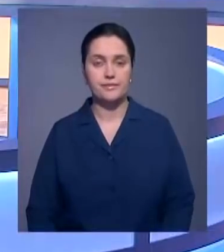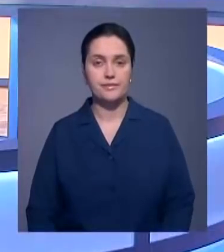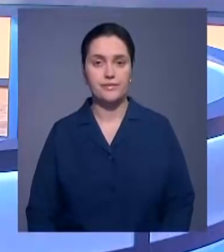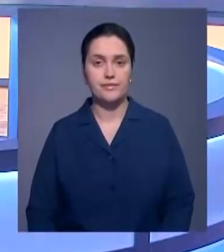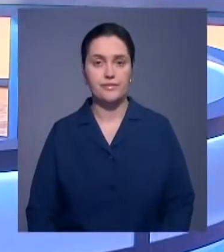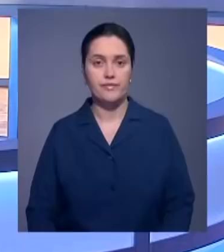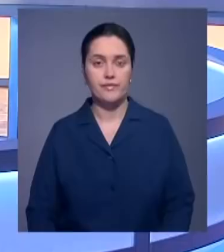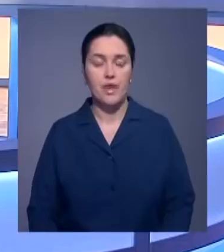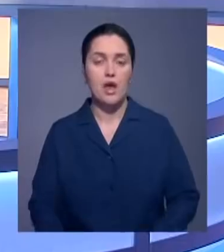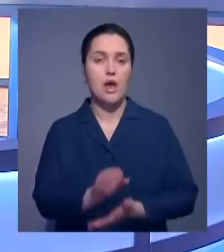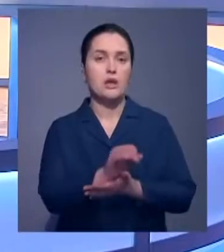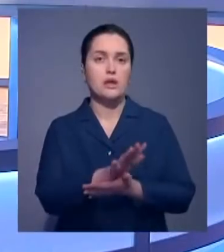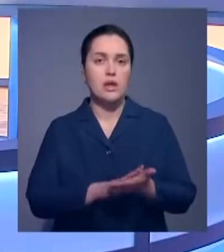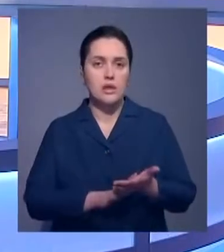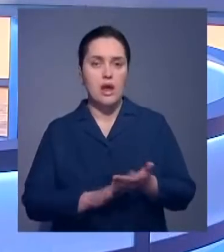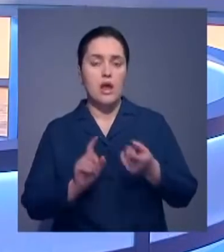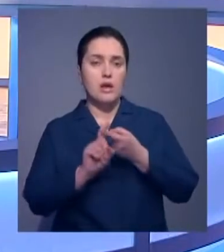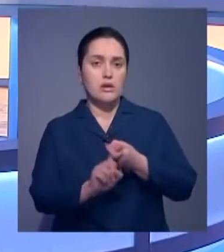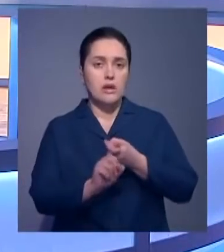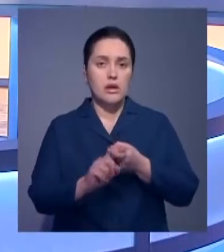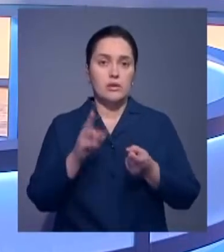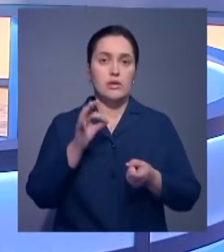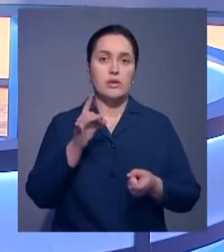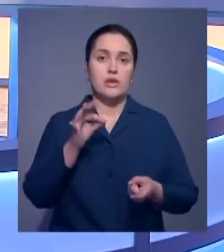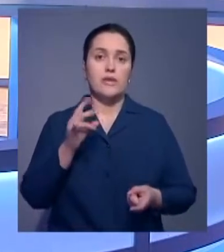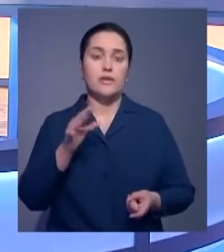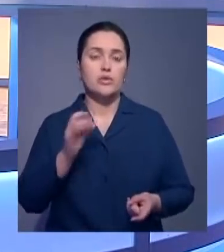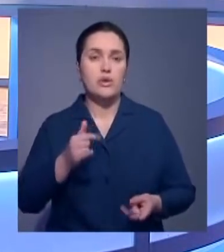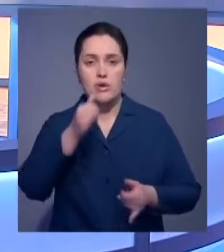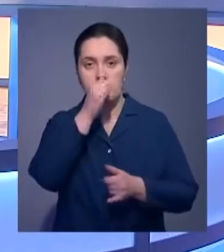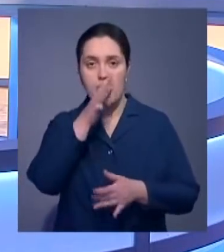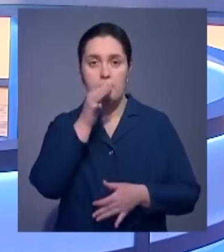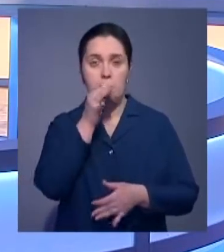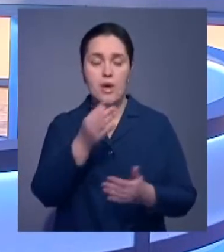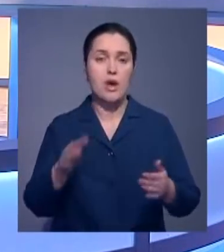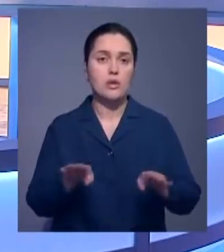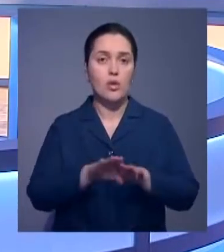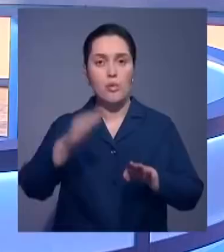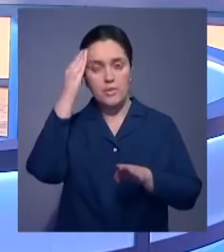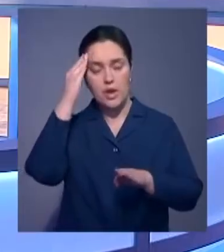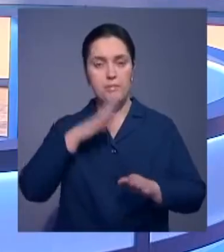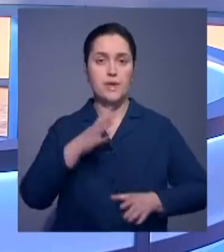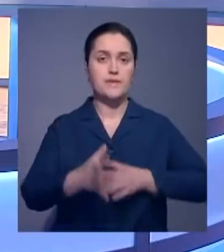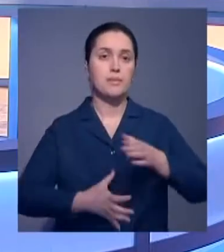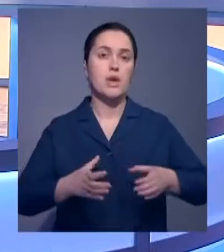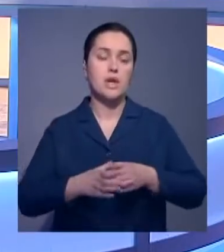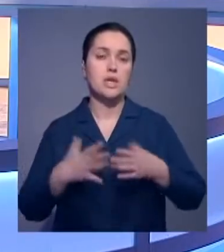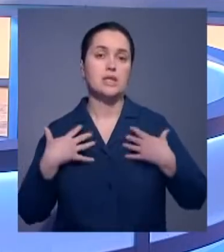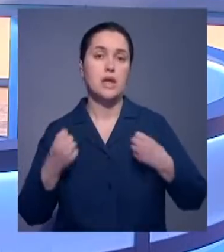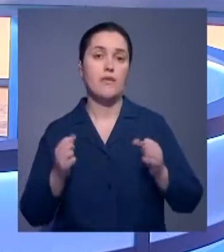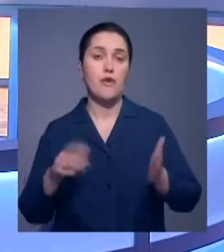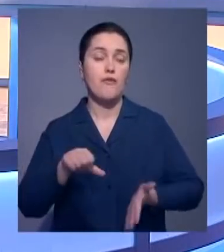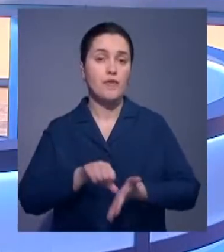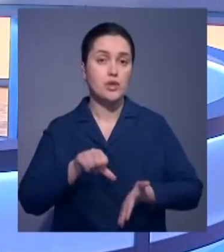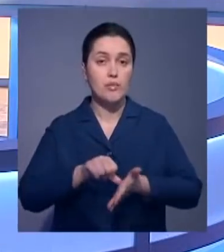Ну а дальнейшее развитие эпидемии нового типа коронавируса невозможно предсказать. Такое мнение выразили во Всемирной организации здравоохранения.